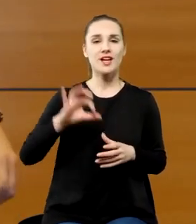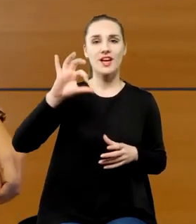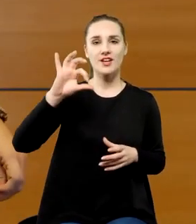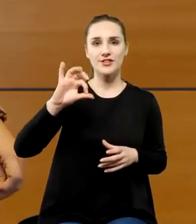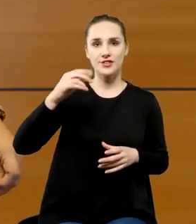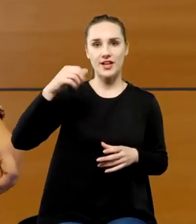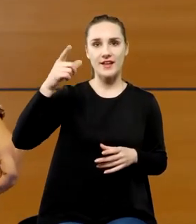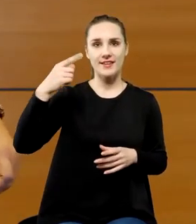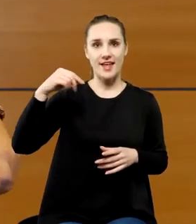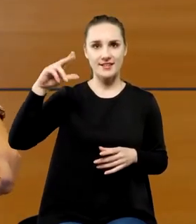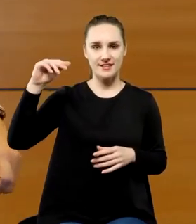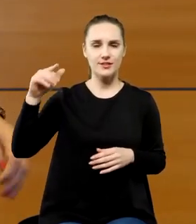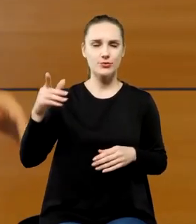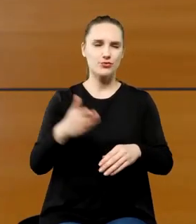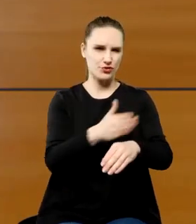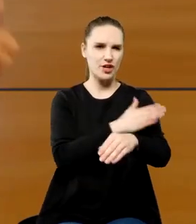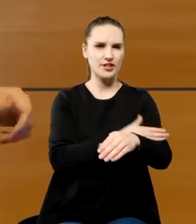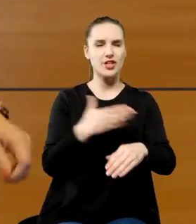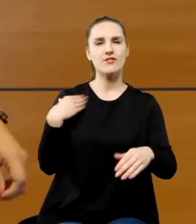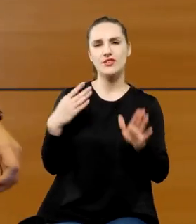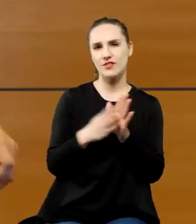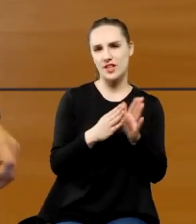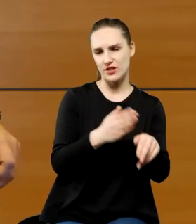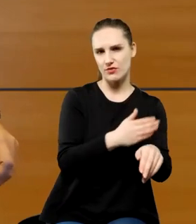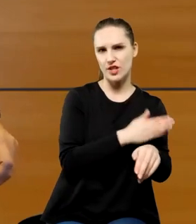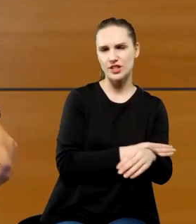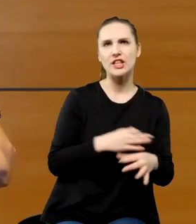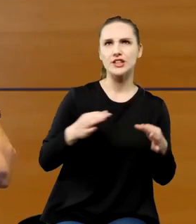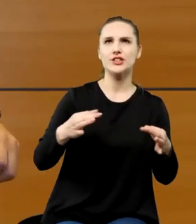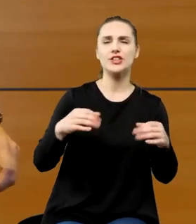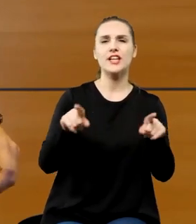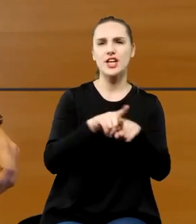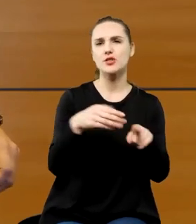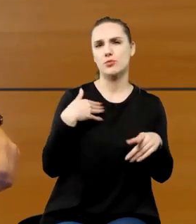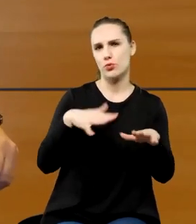-wiecznymi dotyczącym pochodzenia Kopernik, o dzisiaj też już dużo było powiedziane,